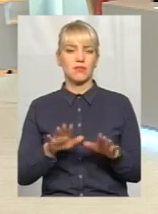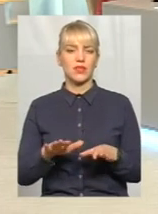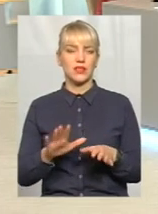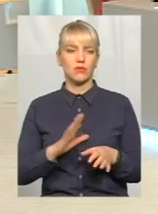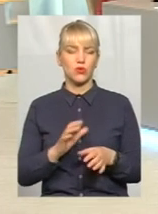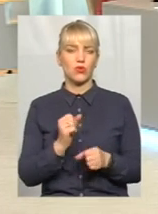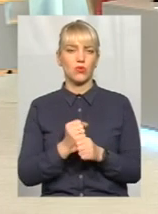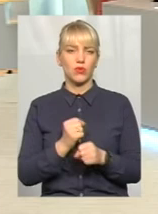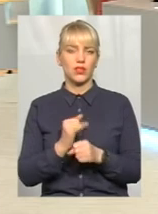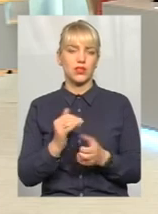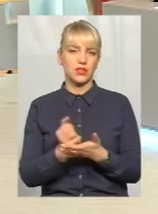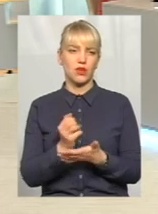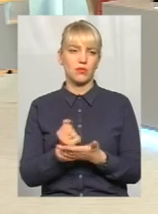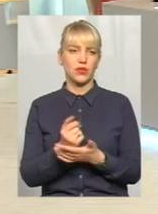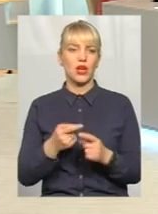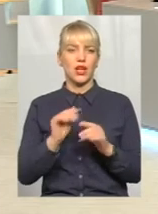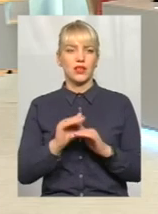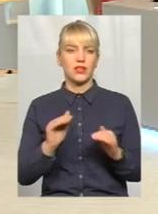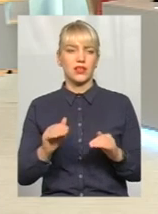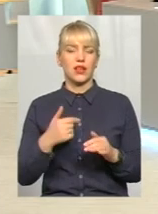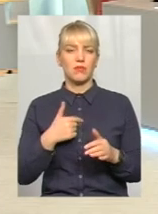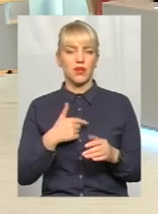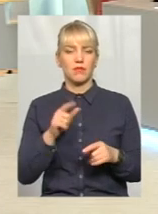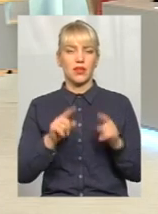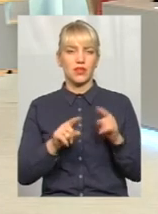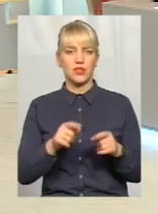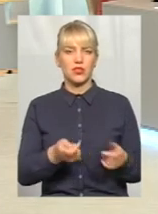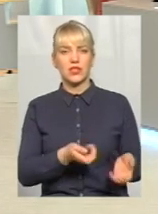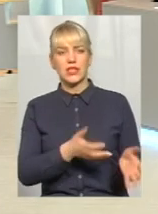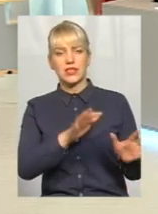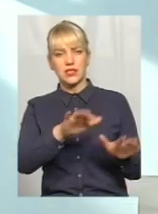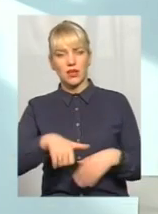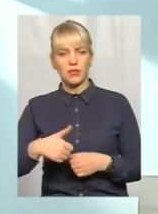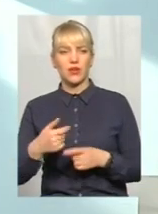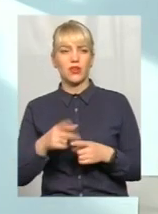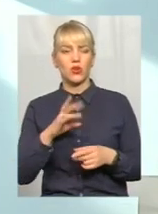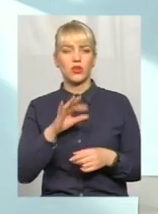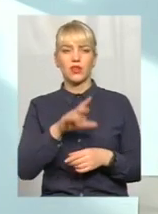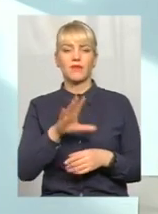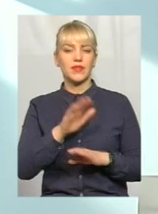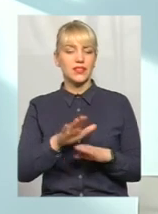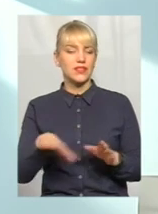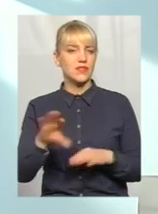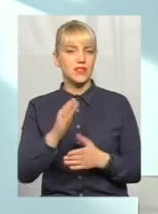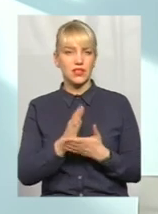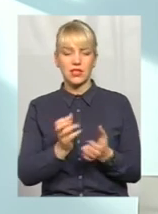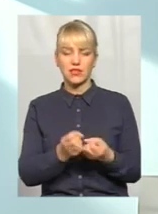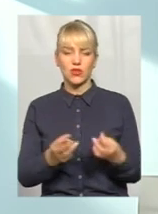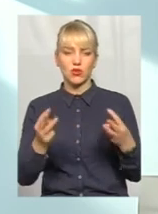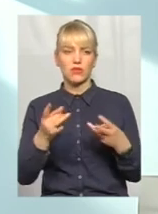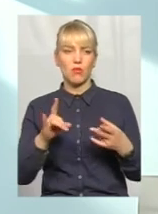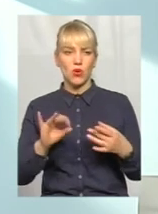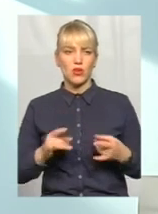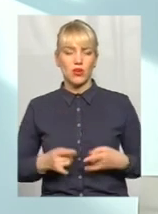заробітку. Дітей ми практично звідти періодично виселяли, але там всі діти абсолютно із свідоцтвами про народження, більше того, я